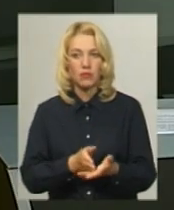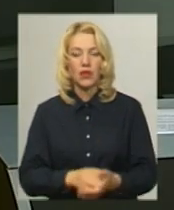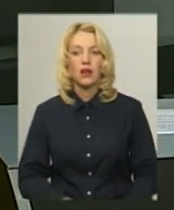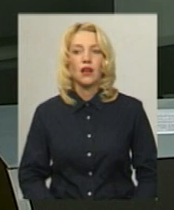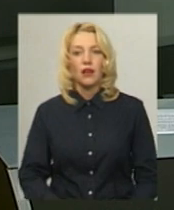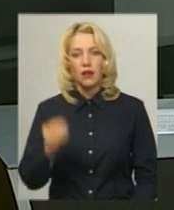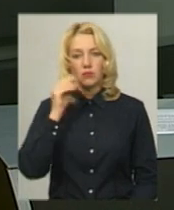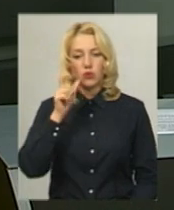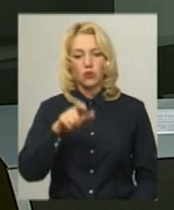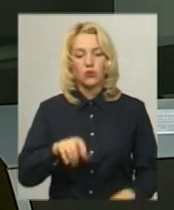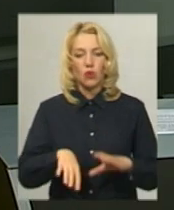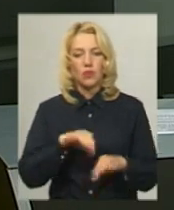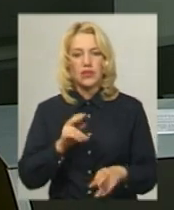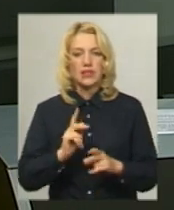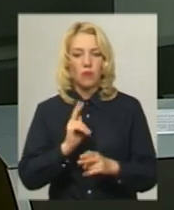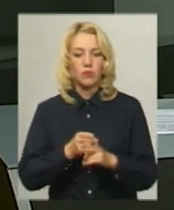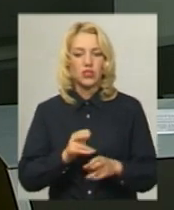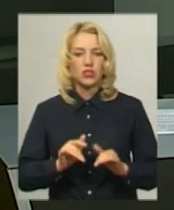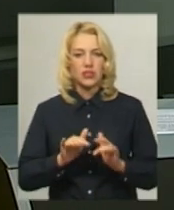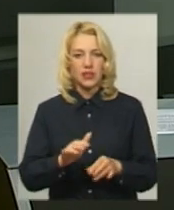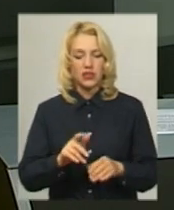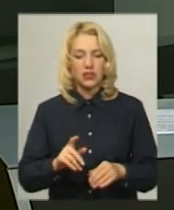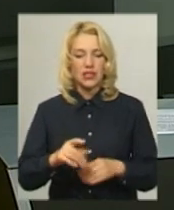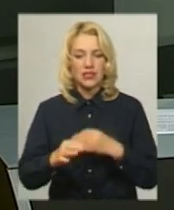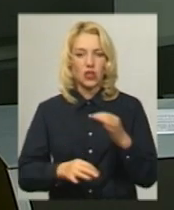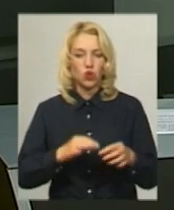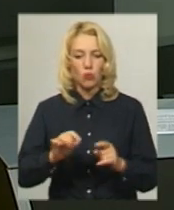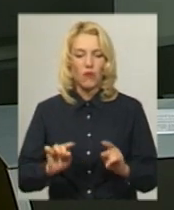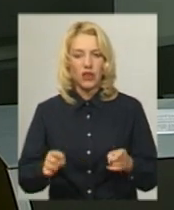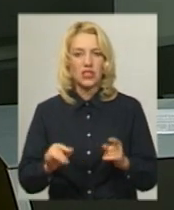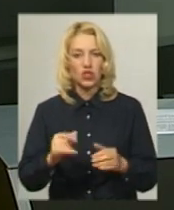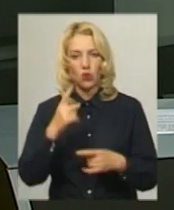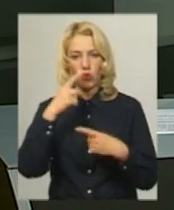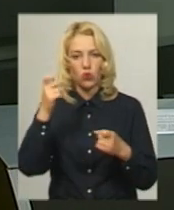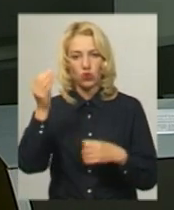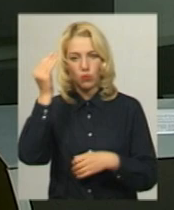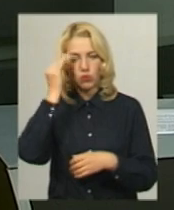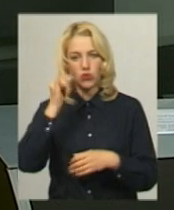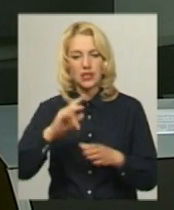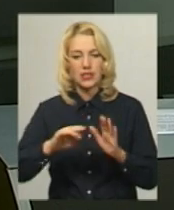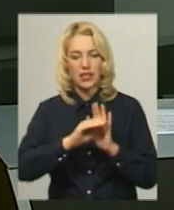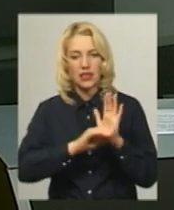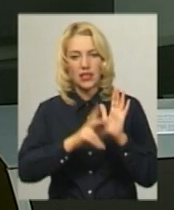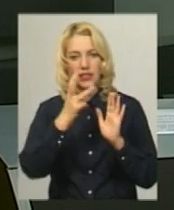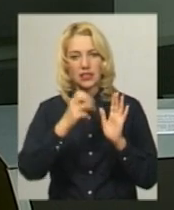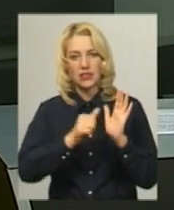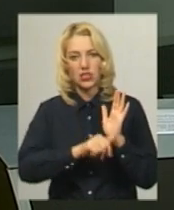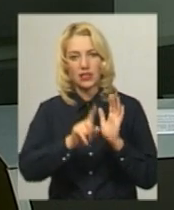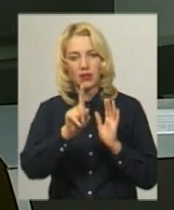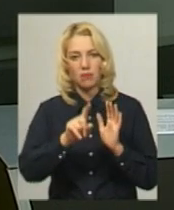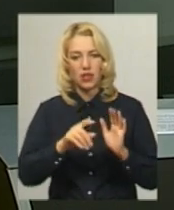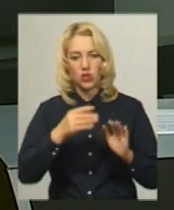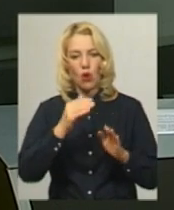Підозрюваному обрали запобіжний захід у вигляді цілодобового арешту та оголошено підозру за статтею 361